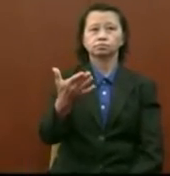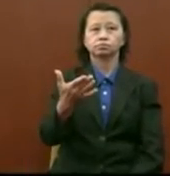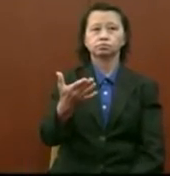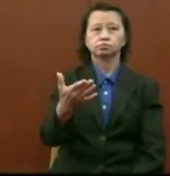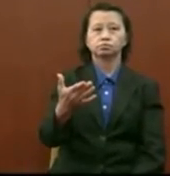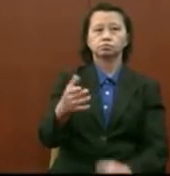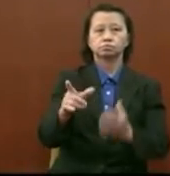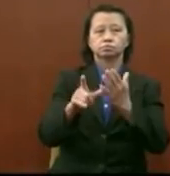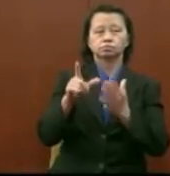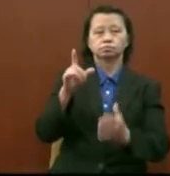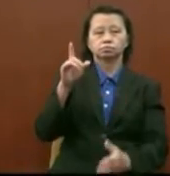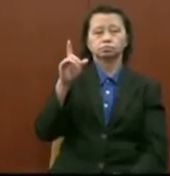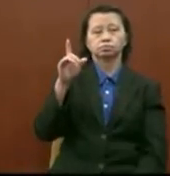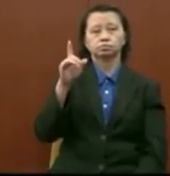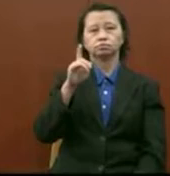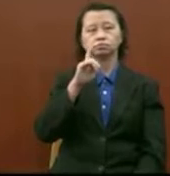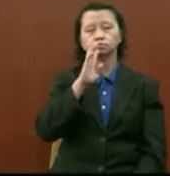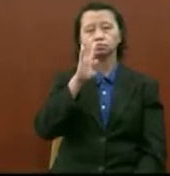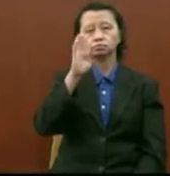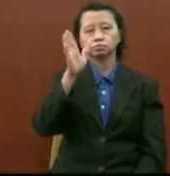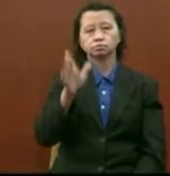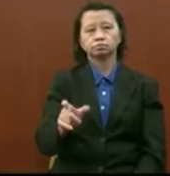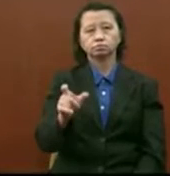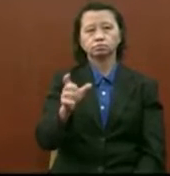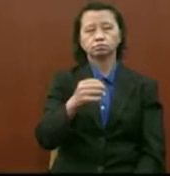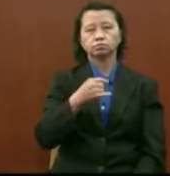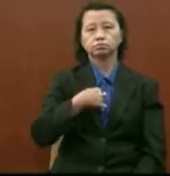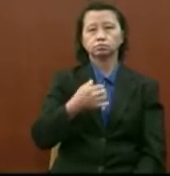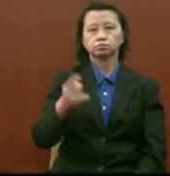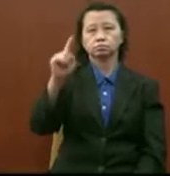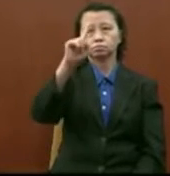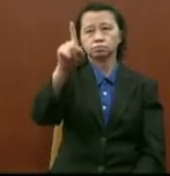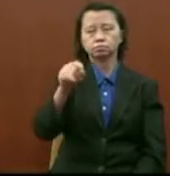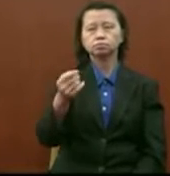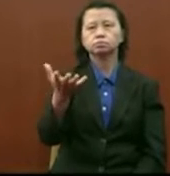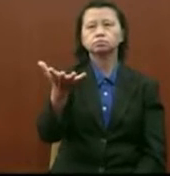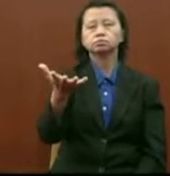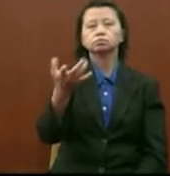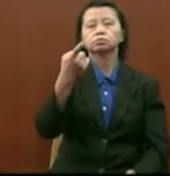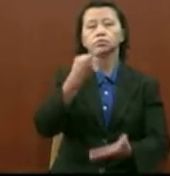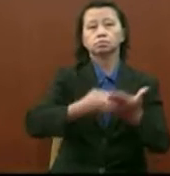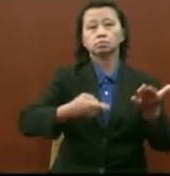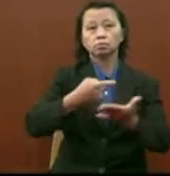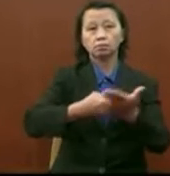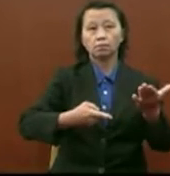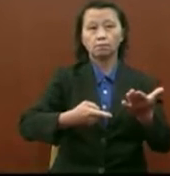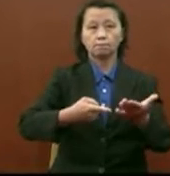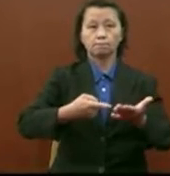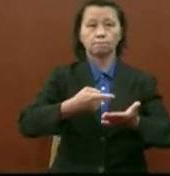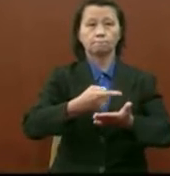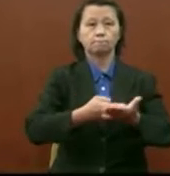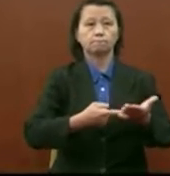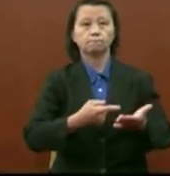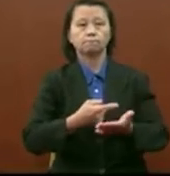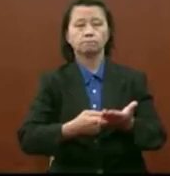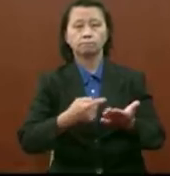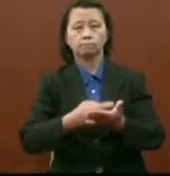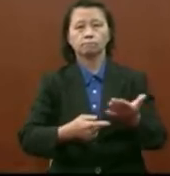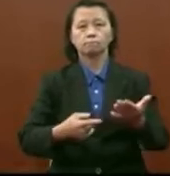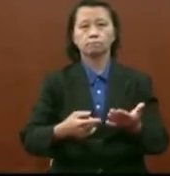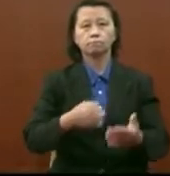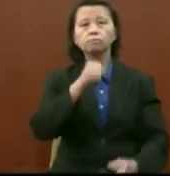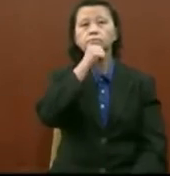yang berhormat saya nak minta nak tanya pencerahan apakah apa itu range